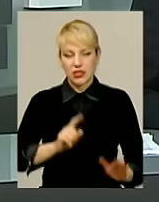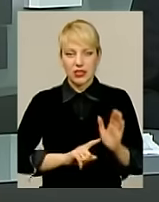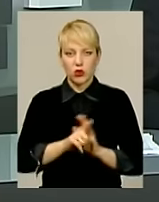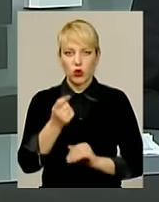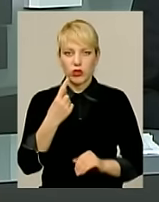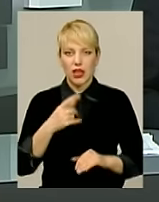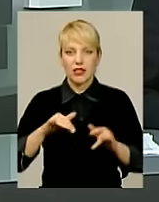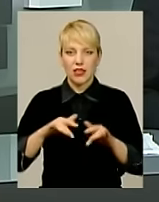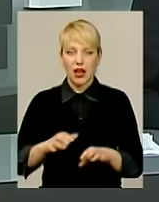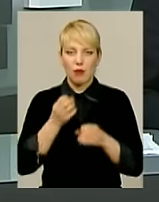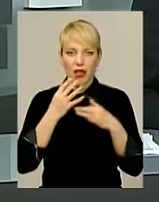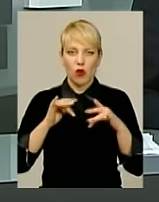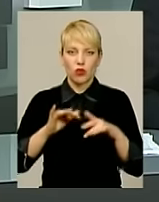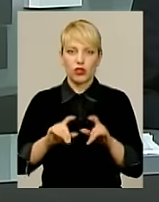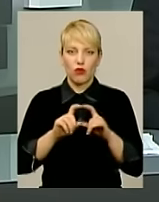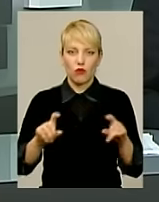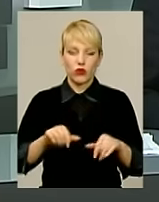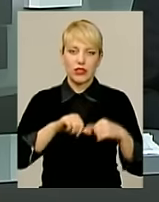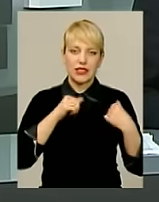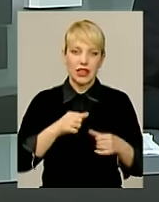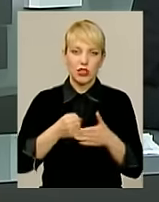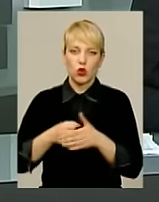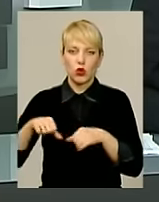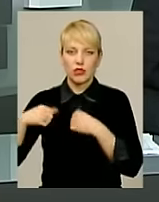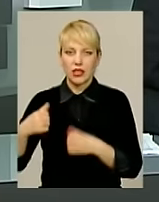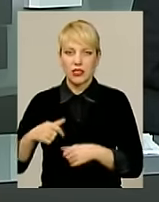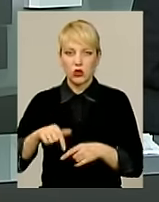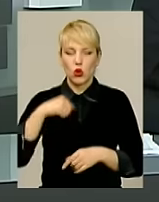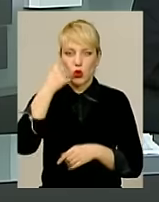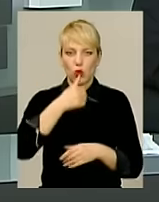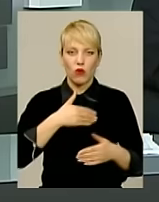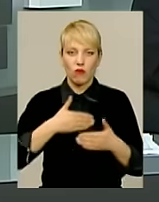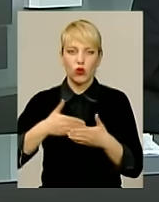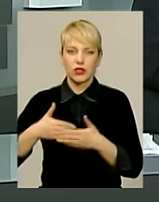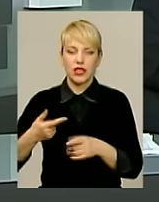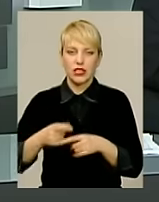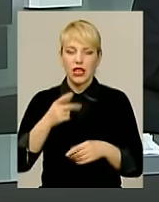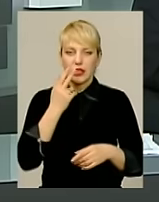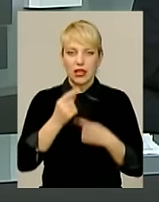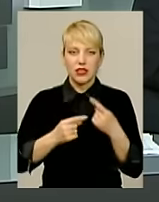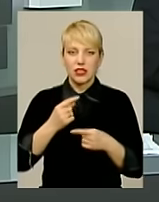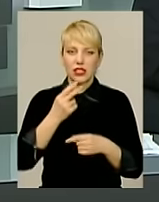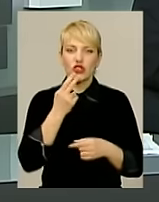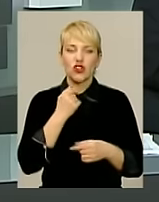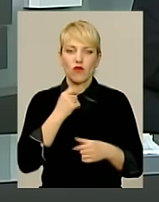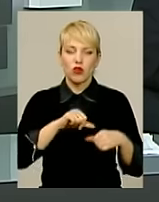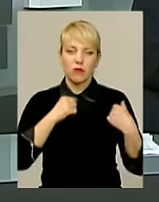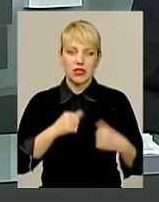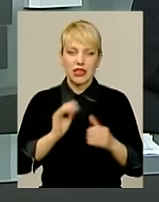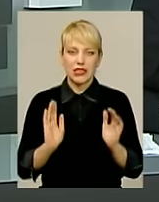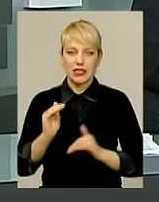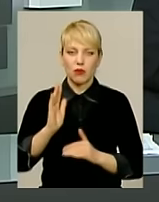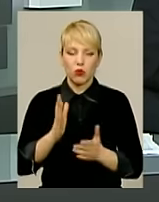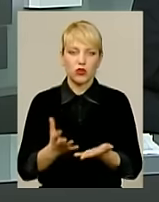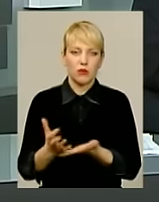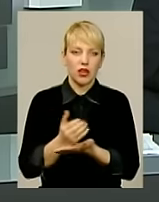11-та акція благодійного фонду «Серце до серця». Цього року волонтери традиційно з червоними сердечками та скриньками збиратимуть кошти